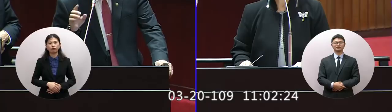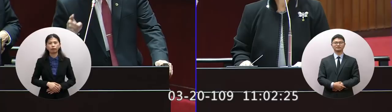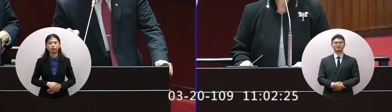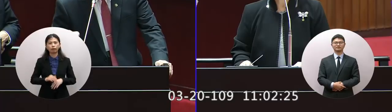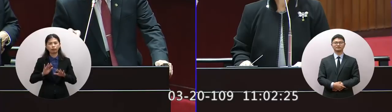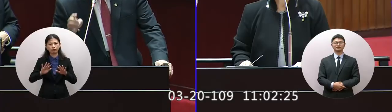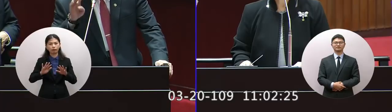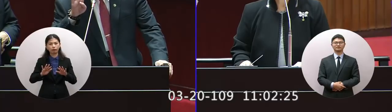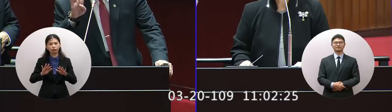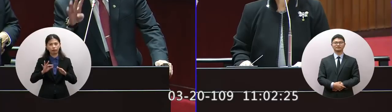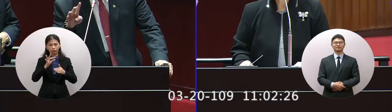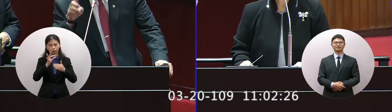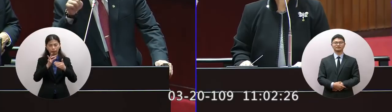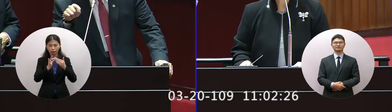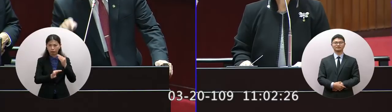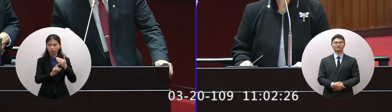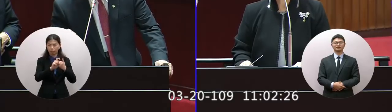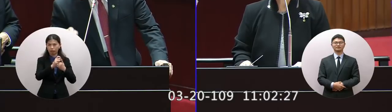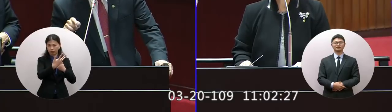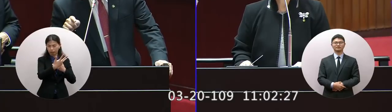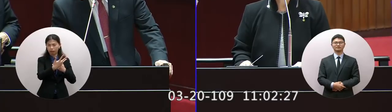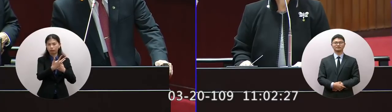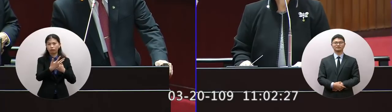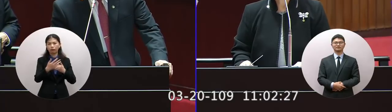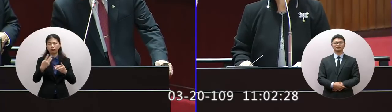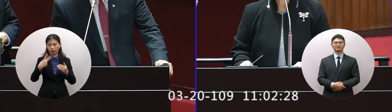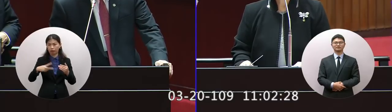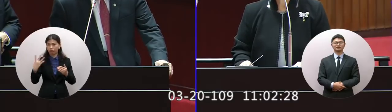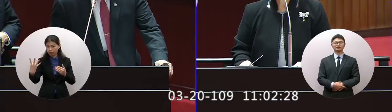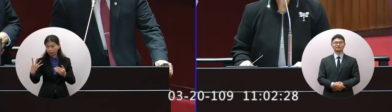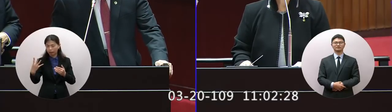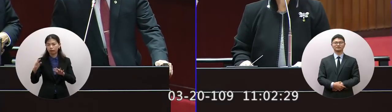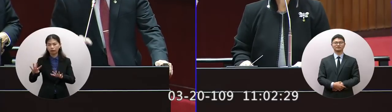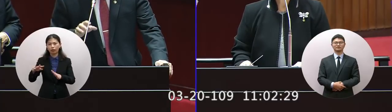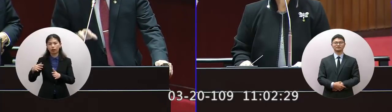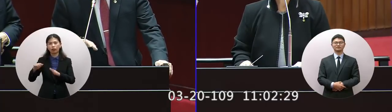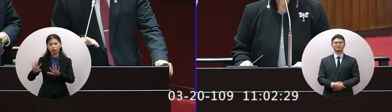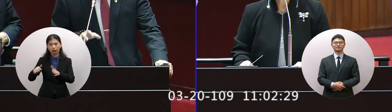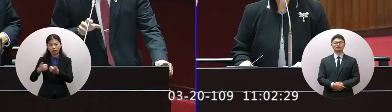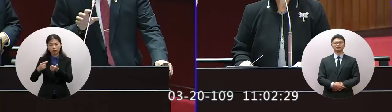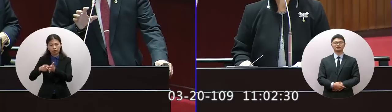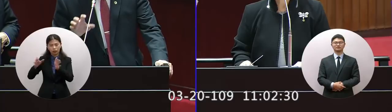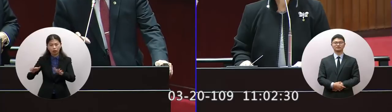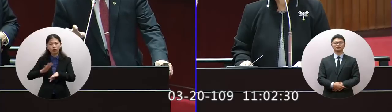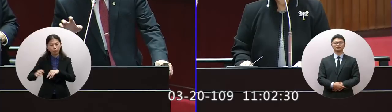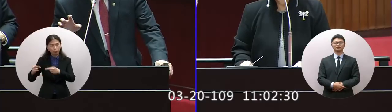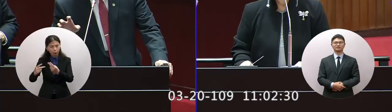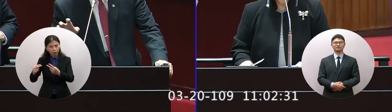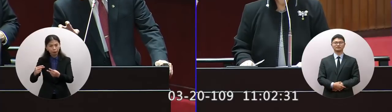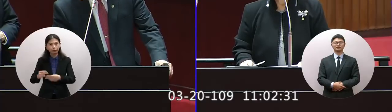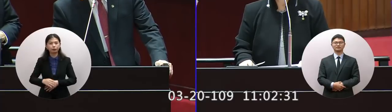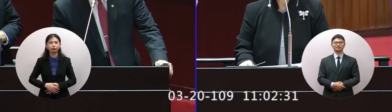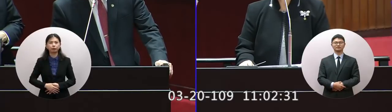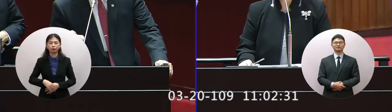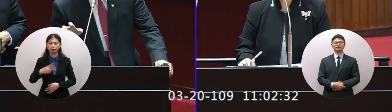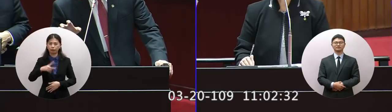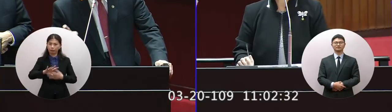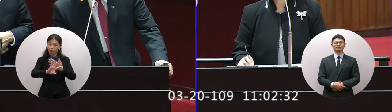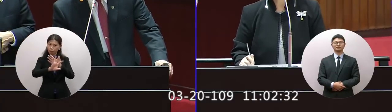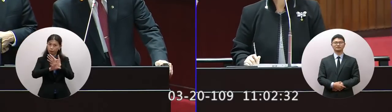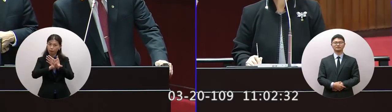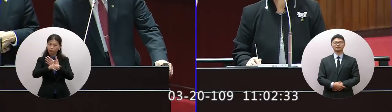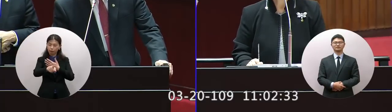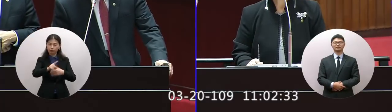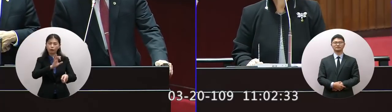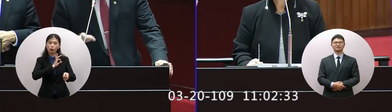完成十幾個法規還有四個會期會來調整第二就是跟國外這些會員國